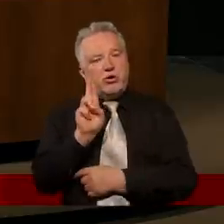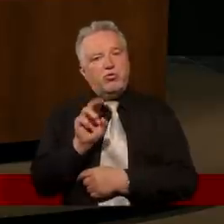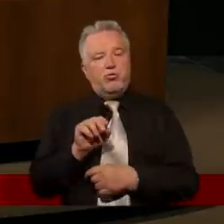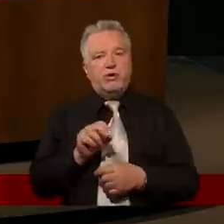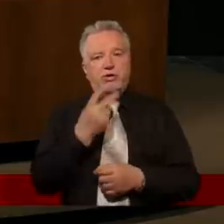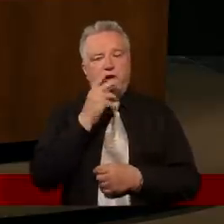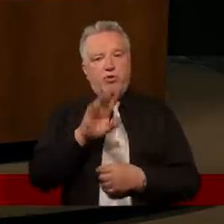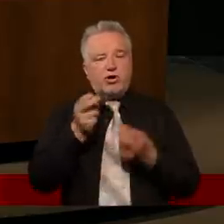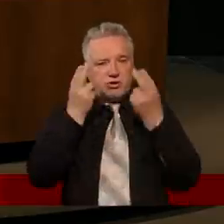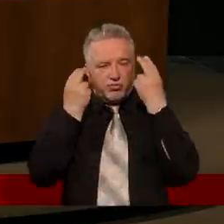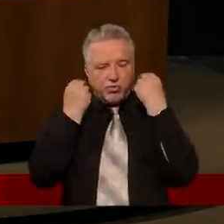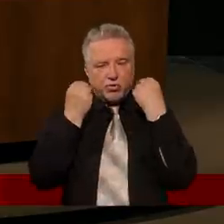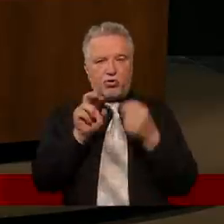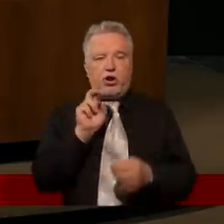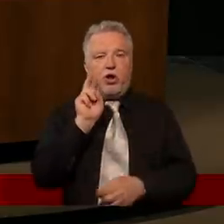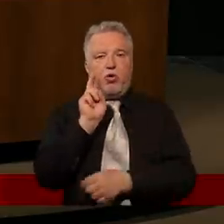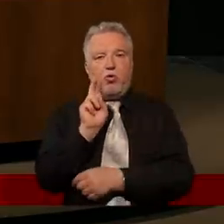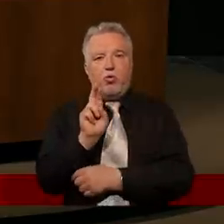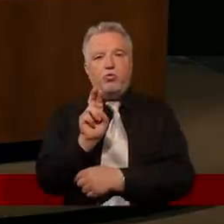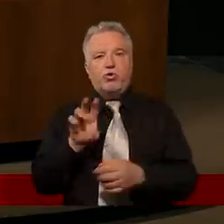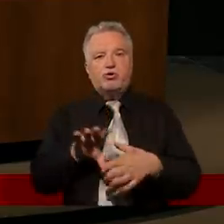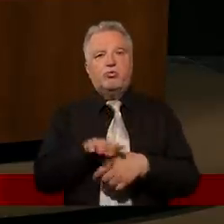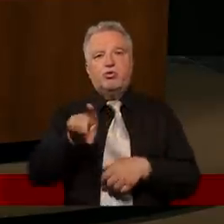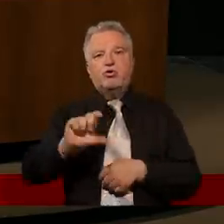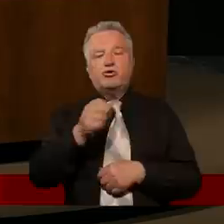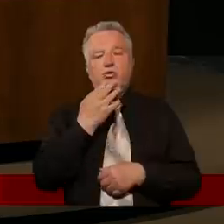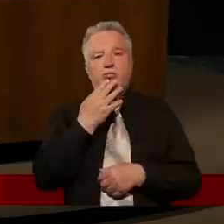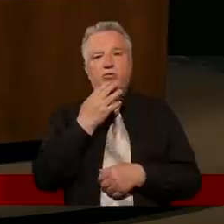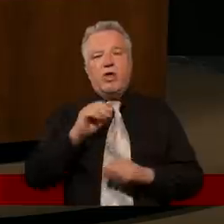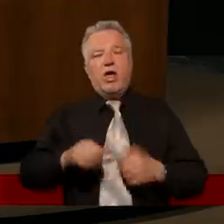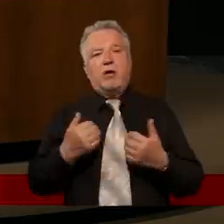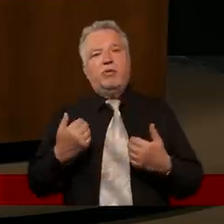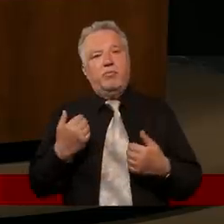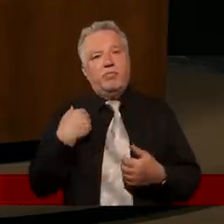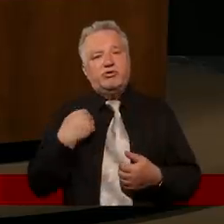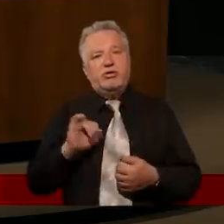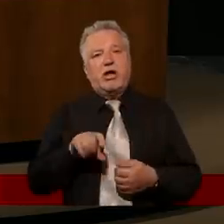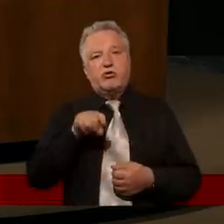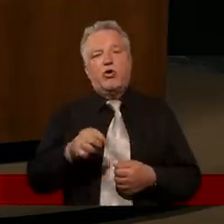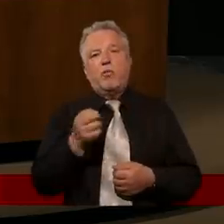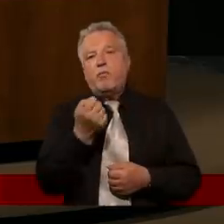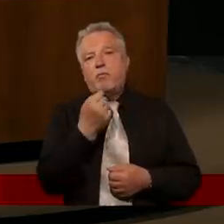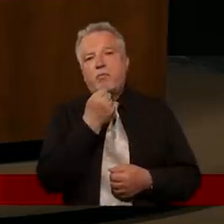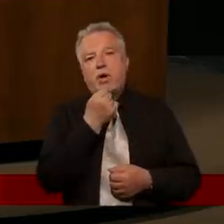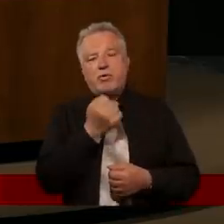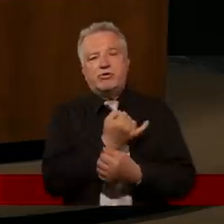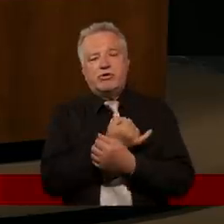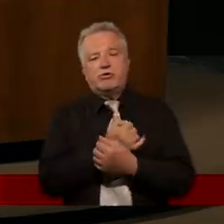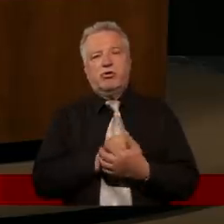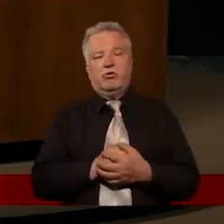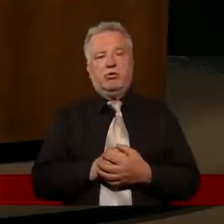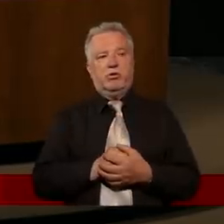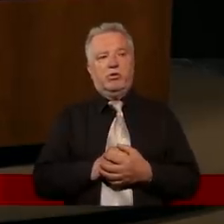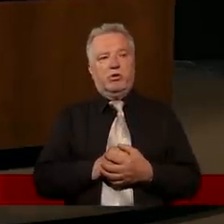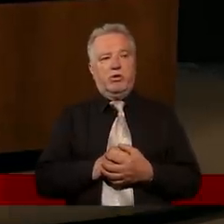taką właśnie stuprocentową ufność w to, co mówi, żeby być jak to małe dziecko. Ja, kiedy